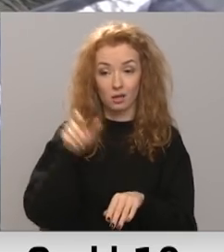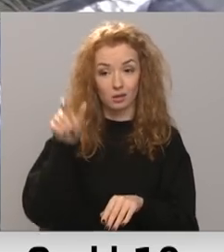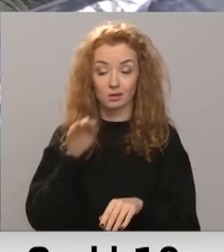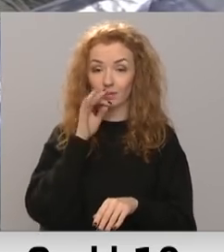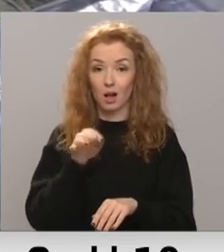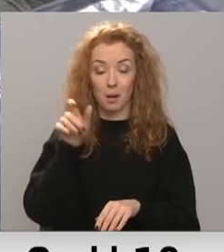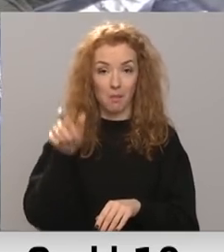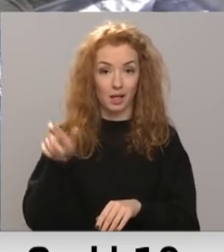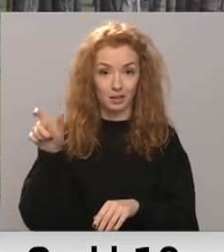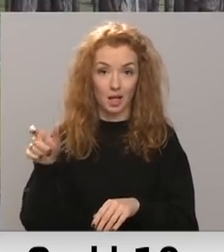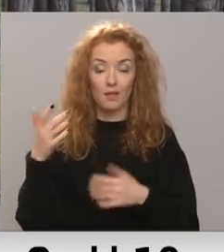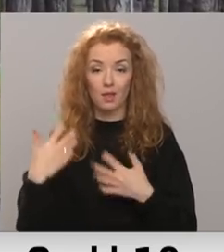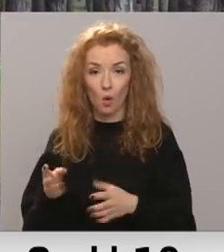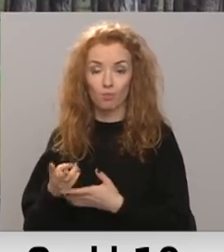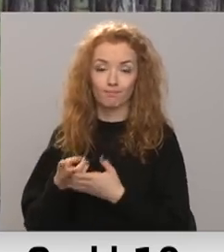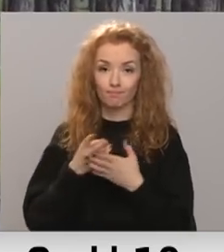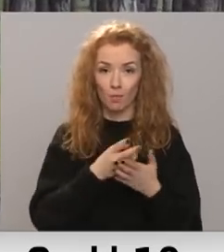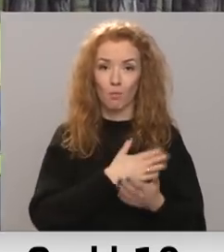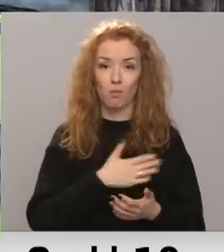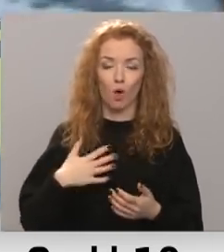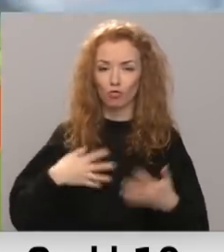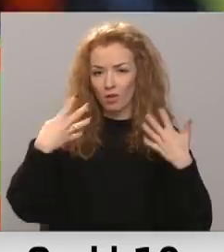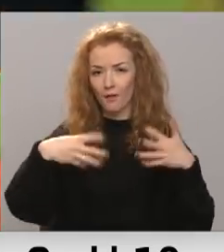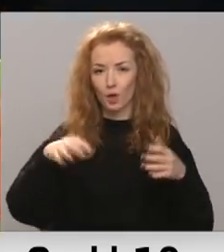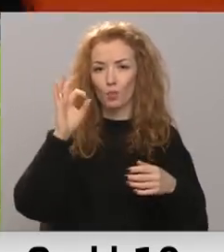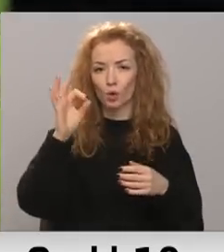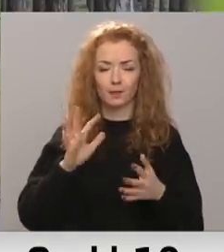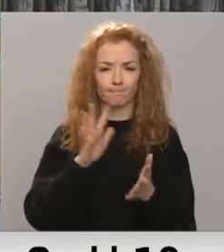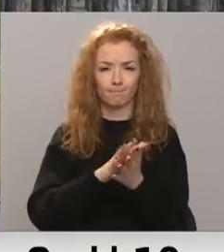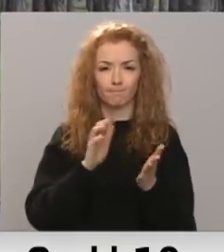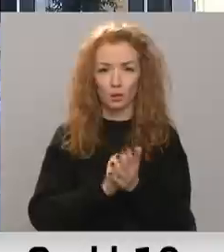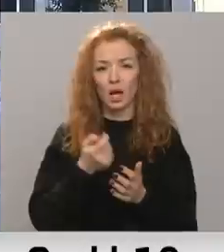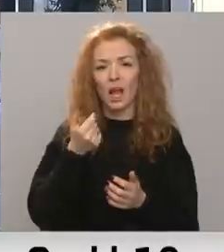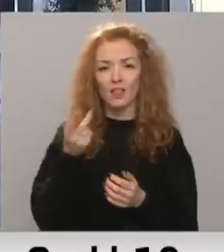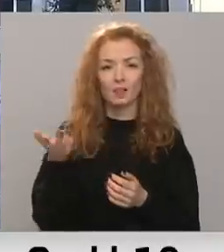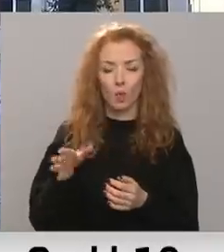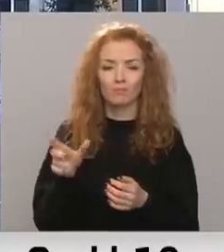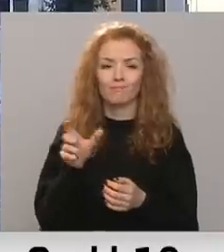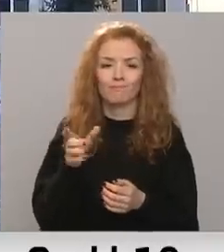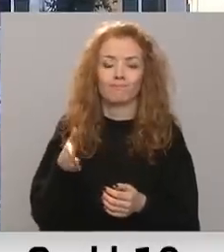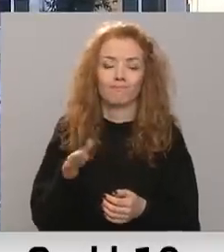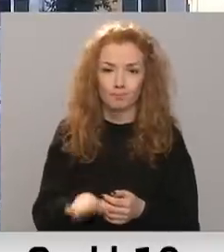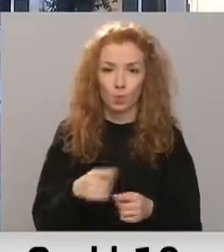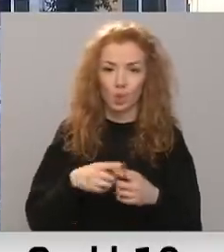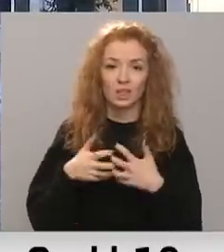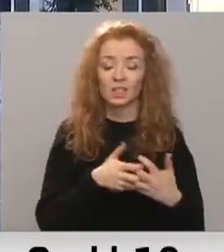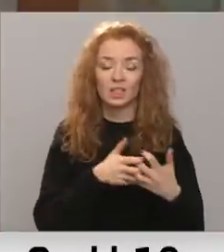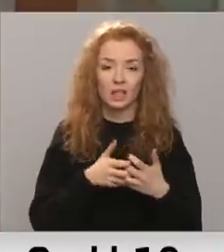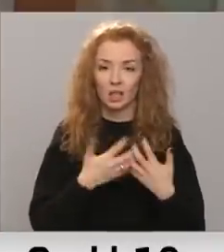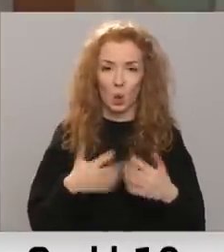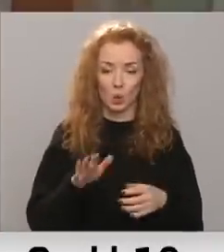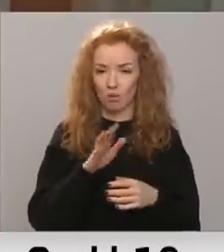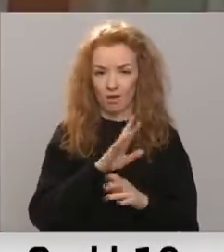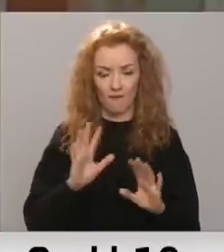pacienti ierodas ar 90% plaušu bojējumiem. Principā mirstoši, kad cīņa par viņa dzīvībām jau ir nokavēta.